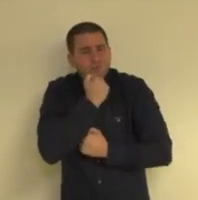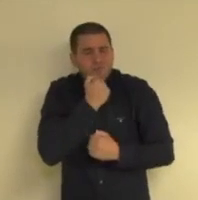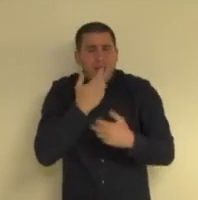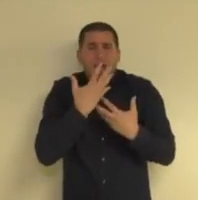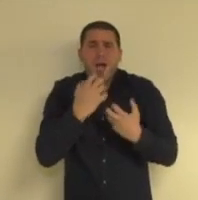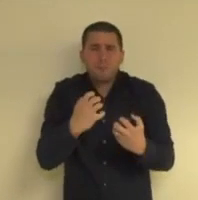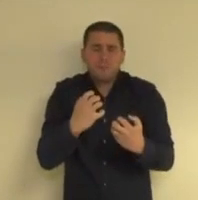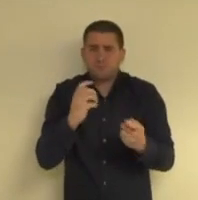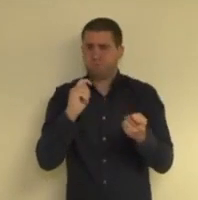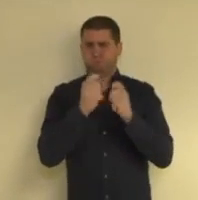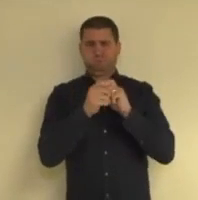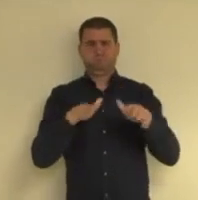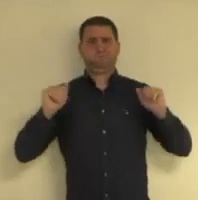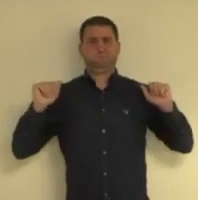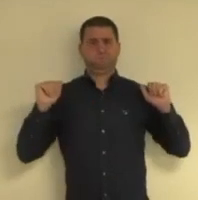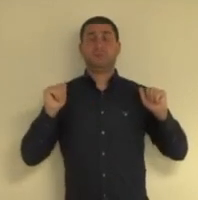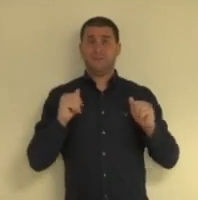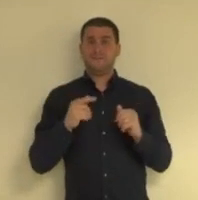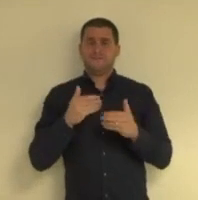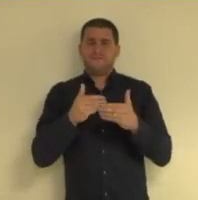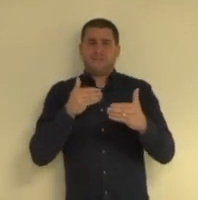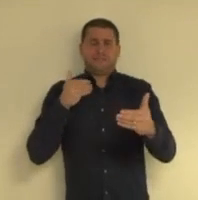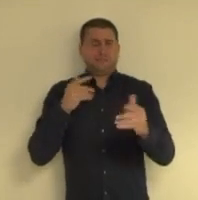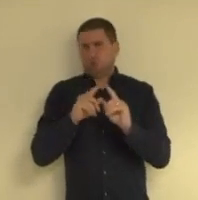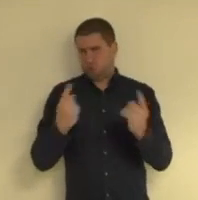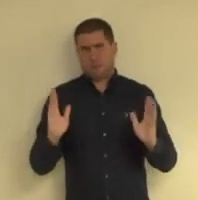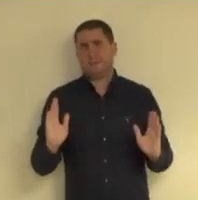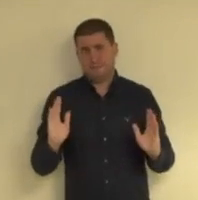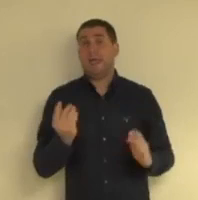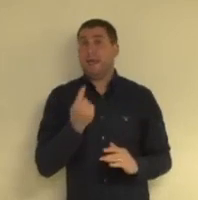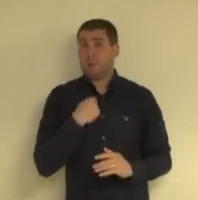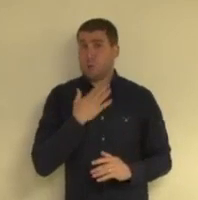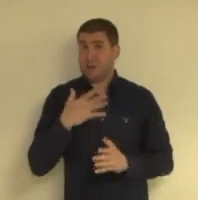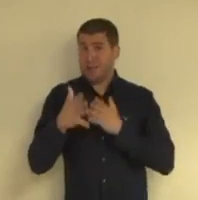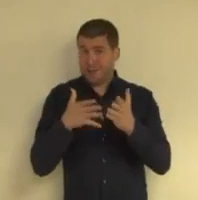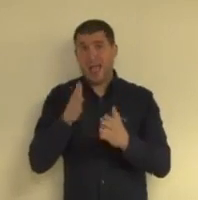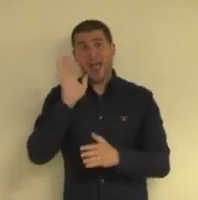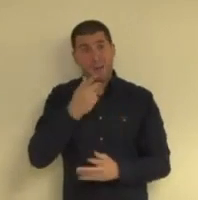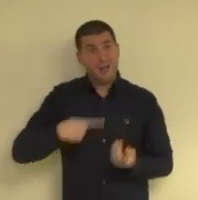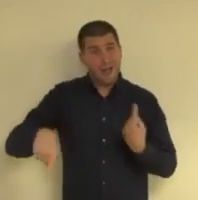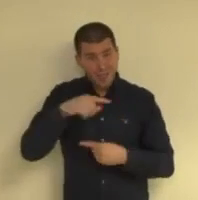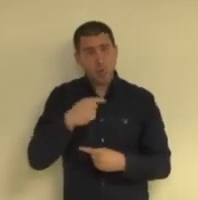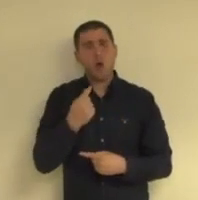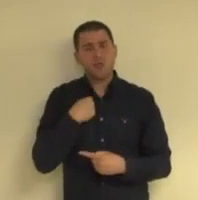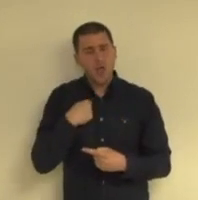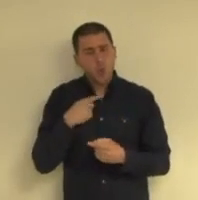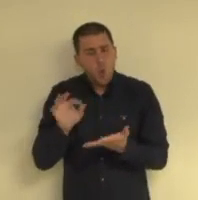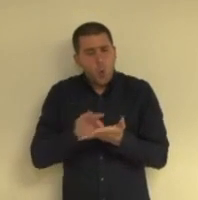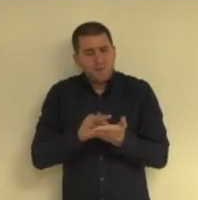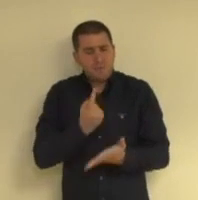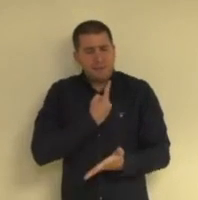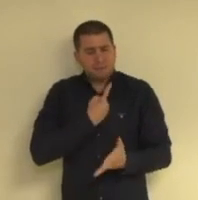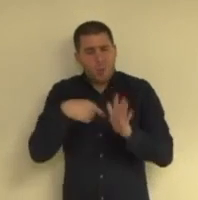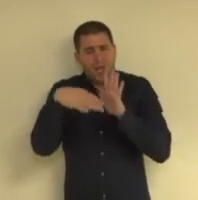ולהיות חמים פיזית אחד לשני אני רוצה לומר לכם שגם אנחנו שאנחנו כותבים את